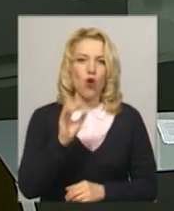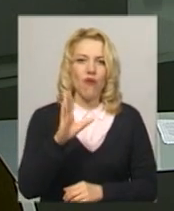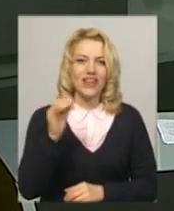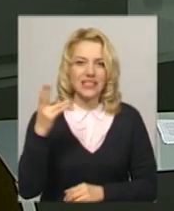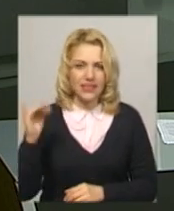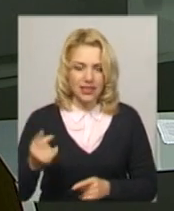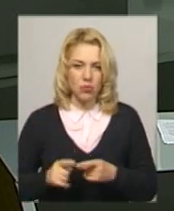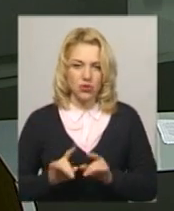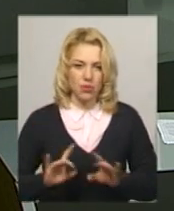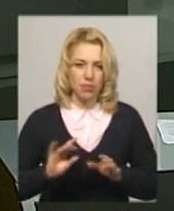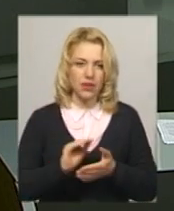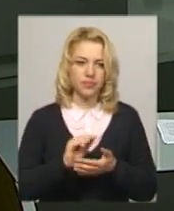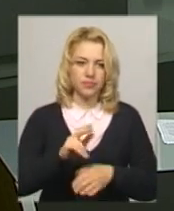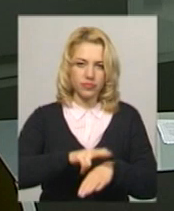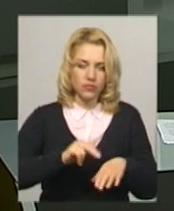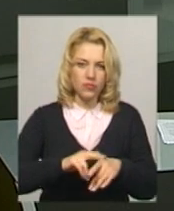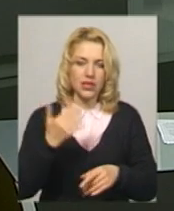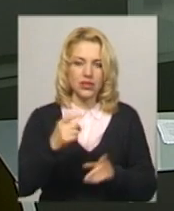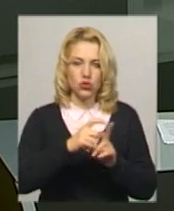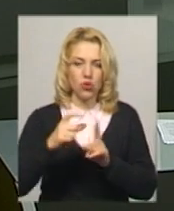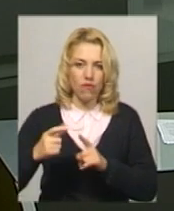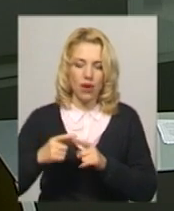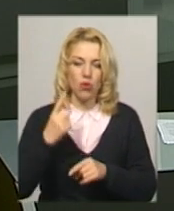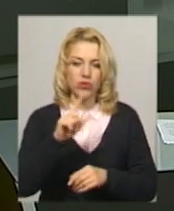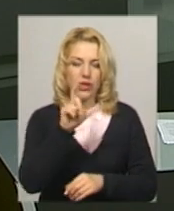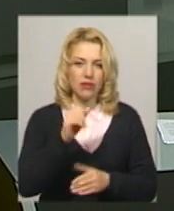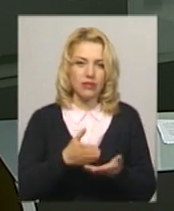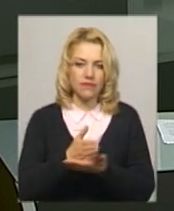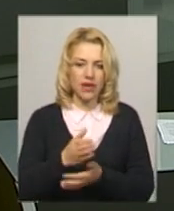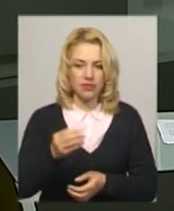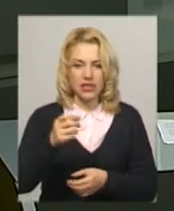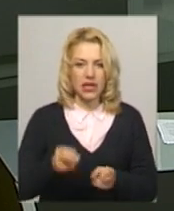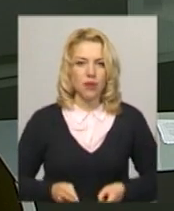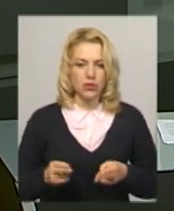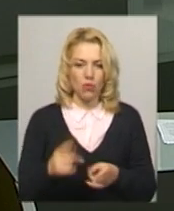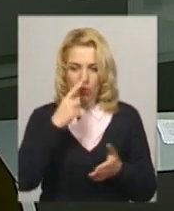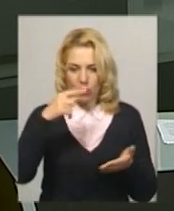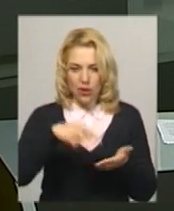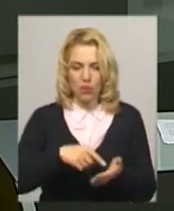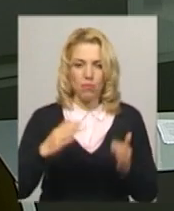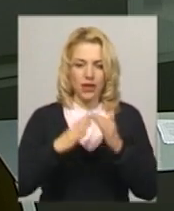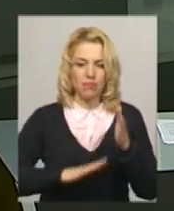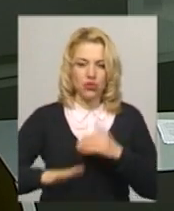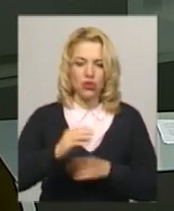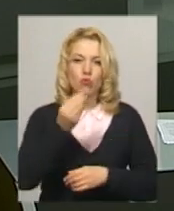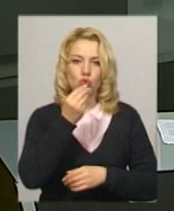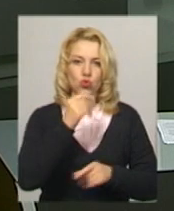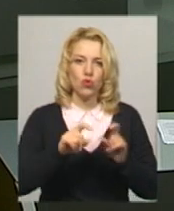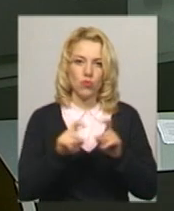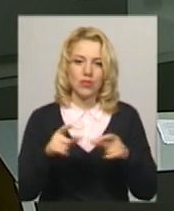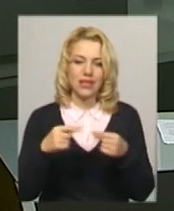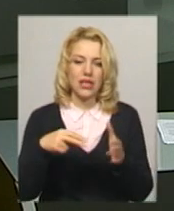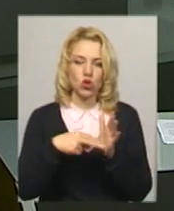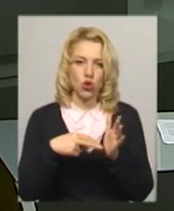Нацполіції в області Інна Глега. За її словами, за однією із версій, зловмисники проникли у приміщення продуктового магазину, де